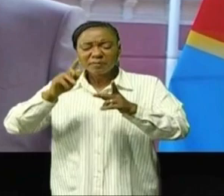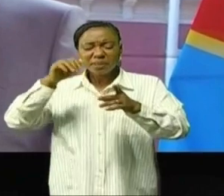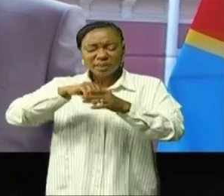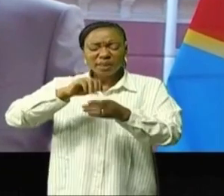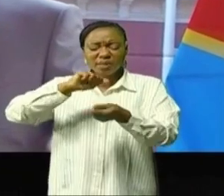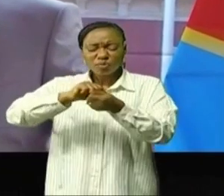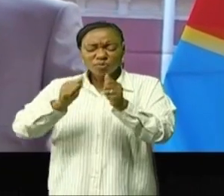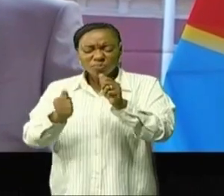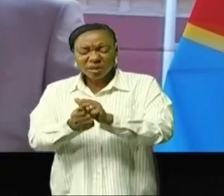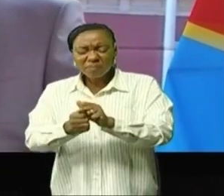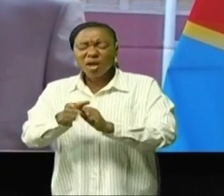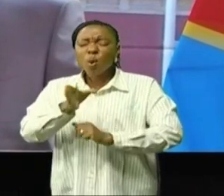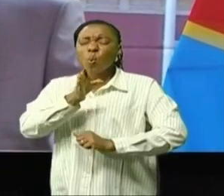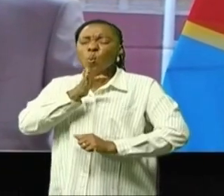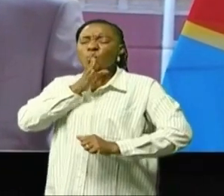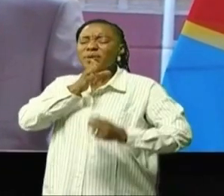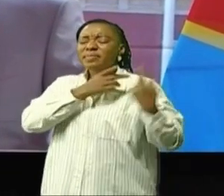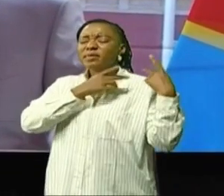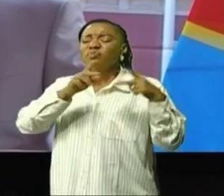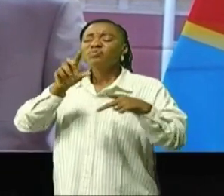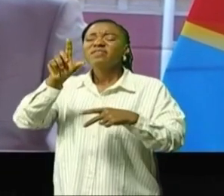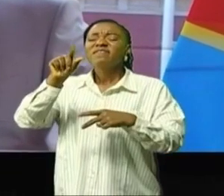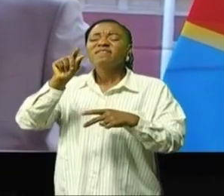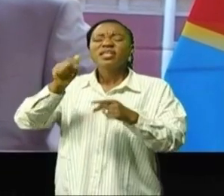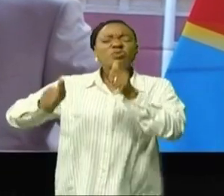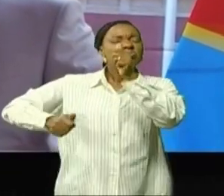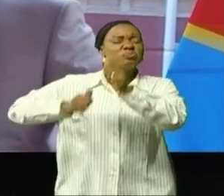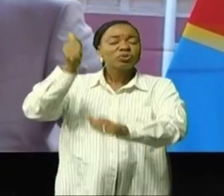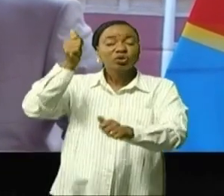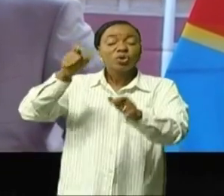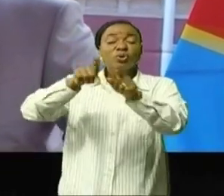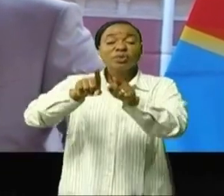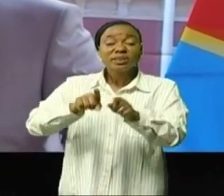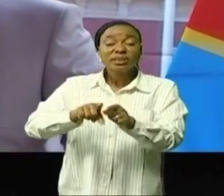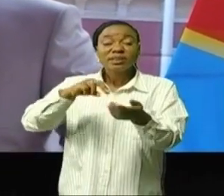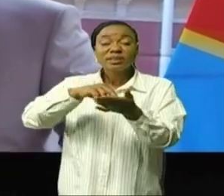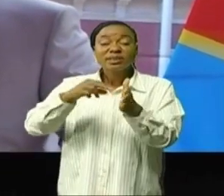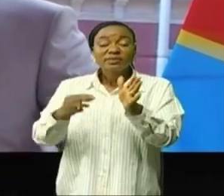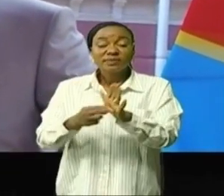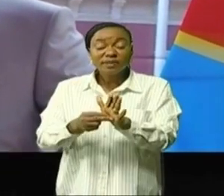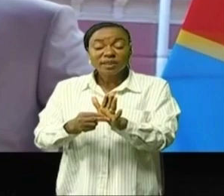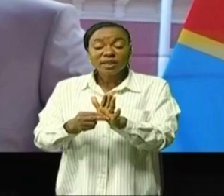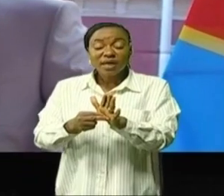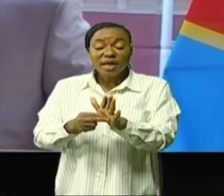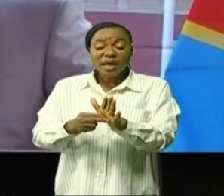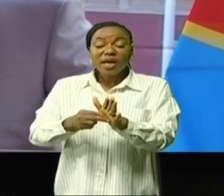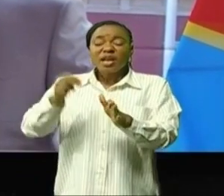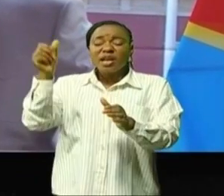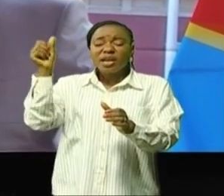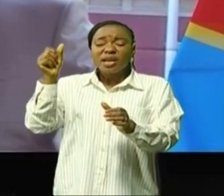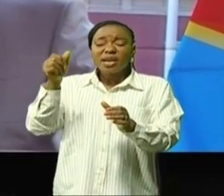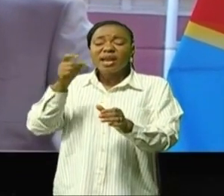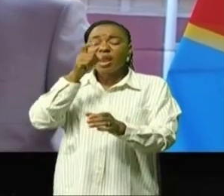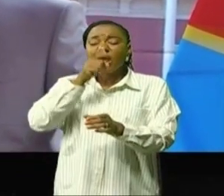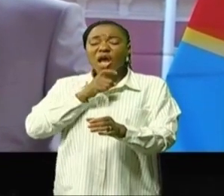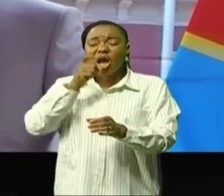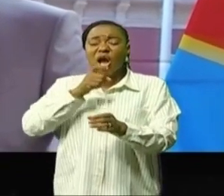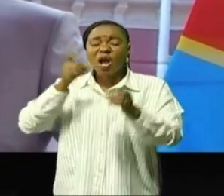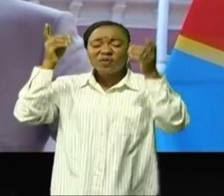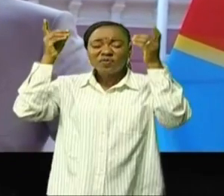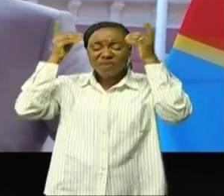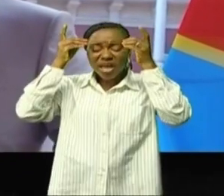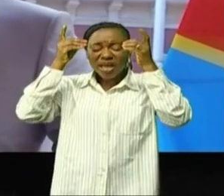dure déjà depuis une vingtaine d'années. Lequel enfer a été encore aggravé par cette situation